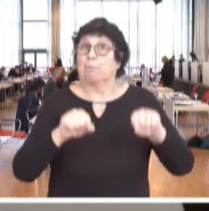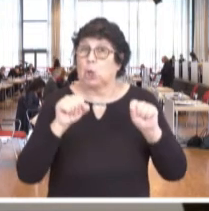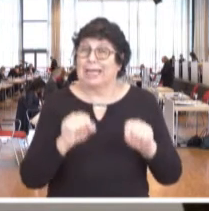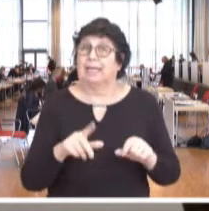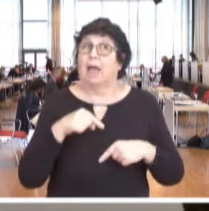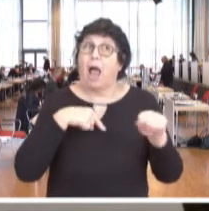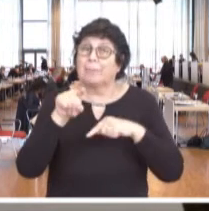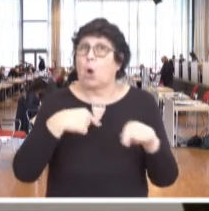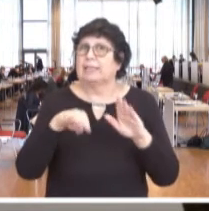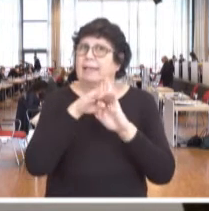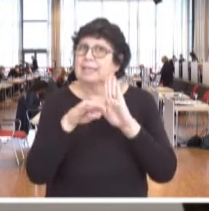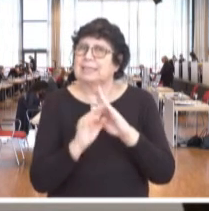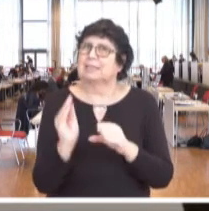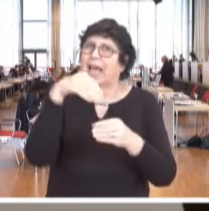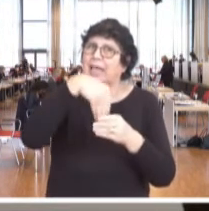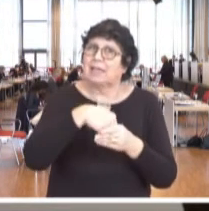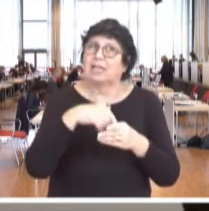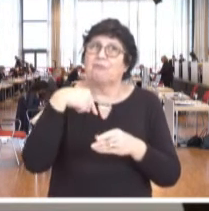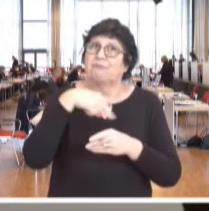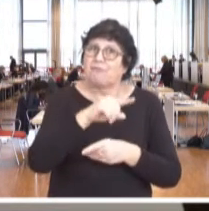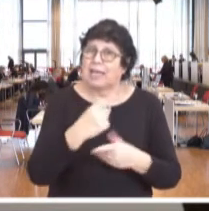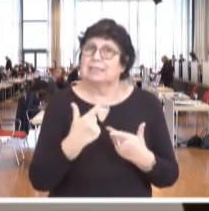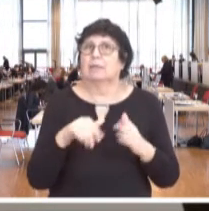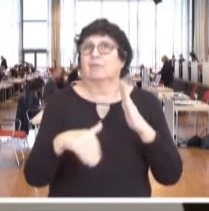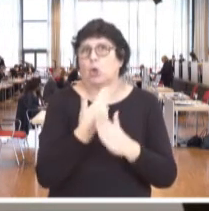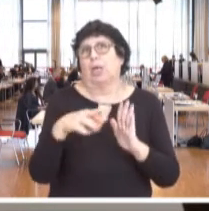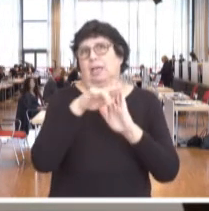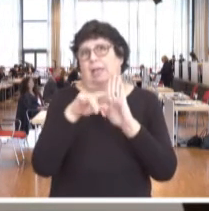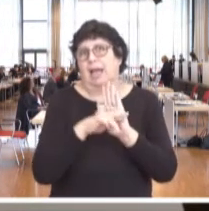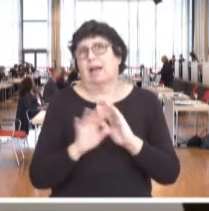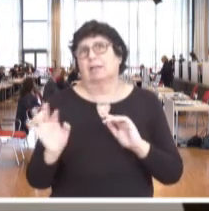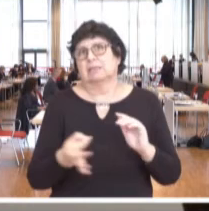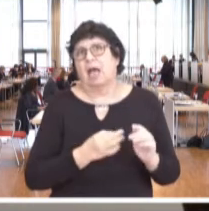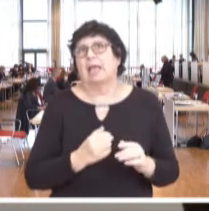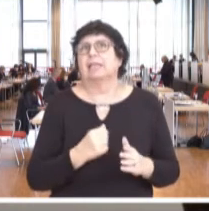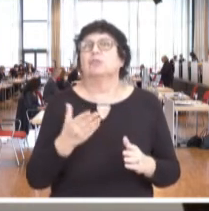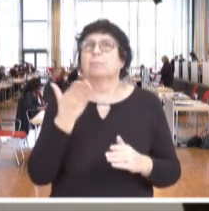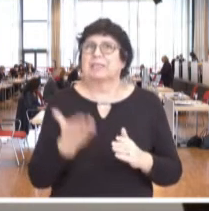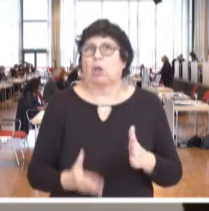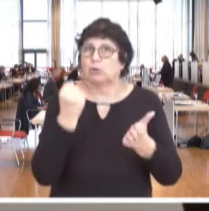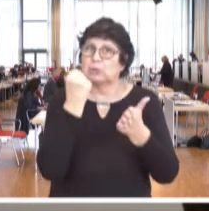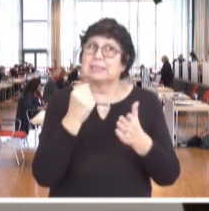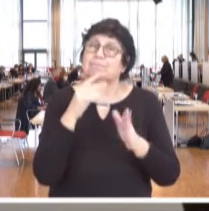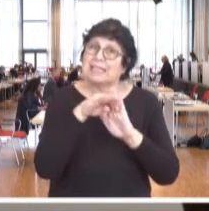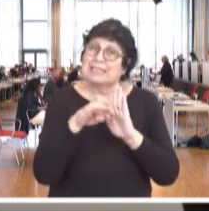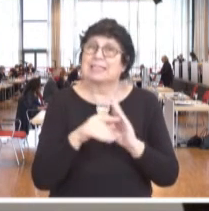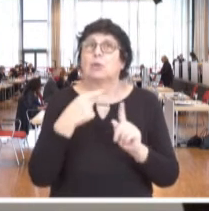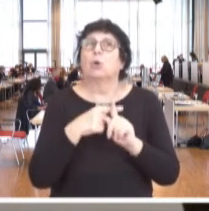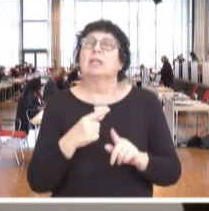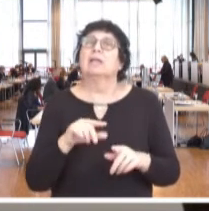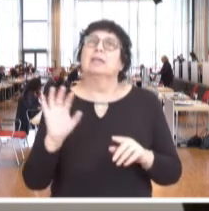Abgeordnetengesetz enthaltenen Verweisungen auf die neuen Regelungen des saarländischen Besoldungsgesetzes und des saarländischen